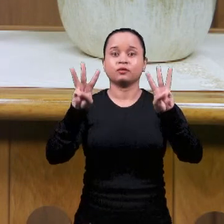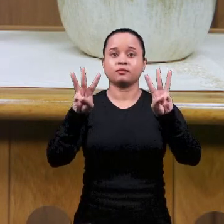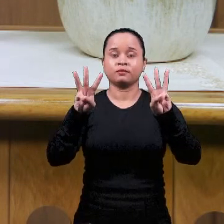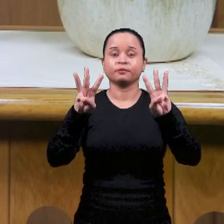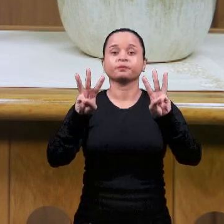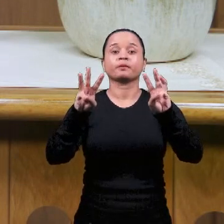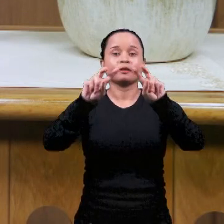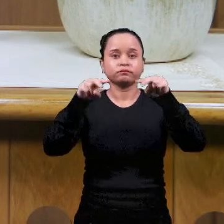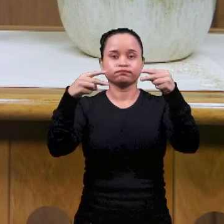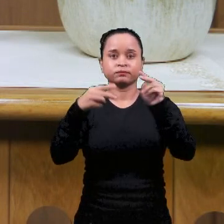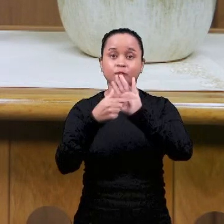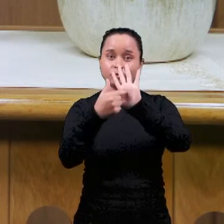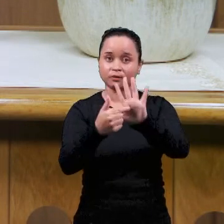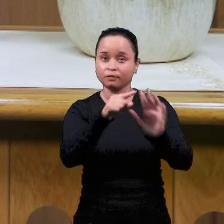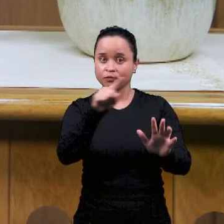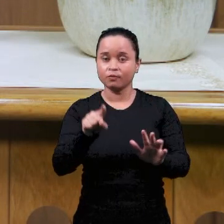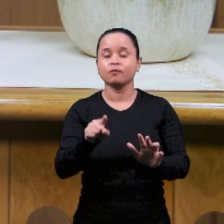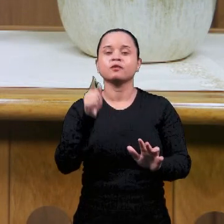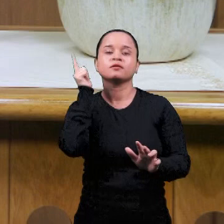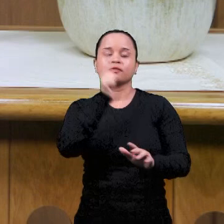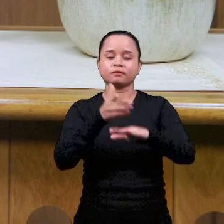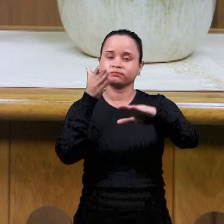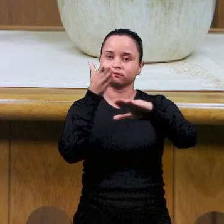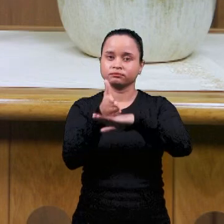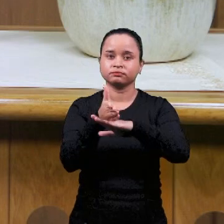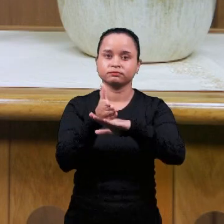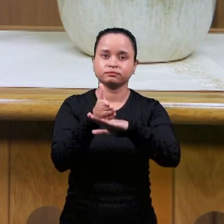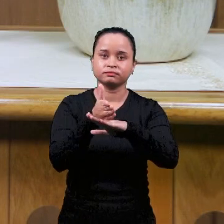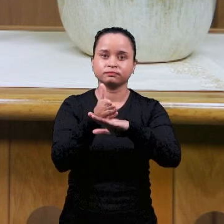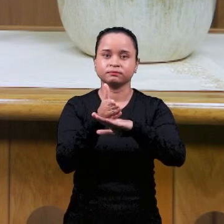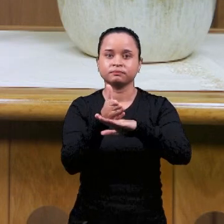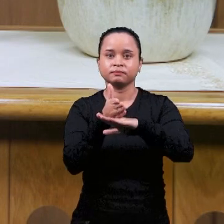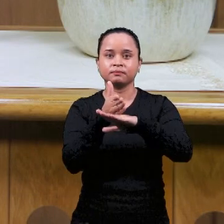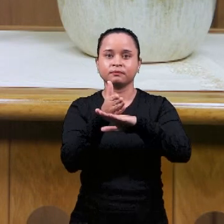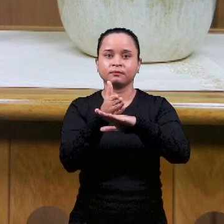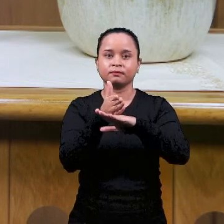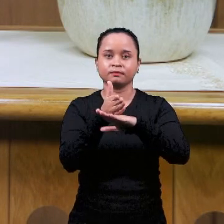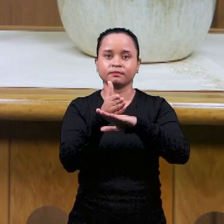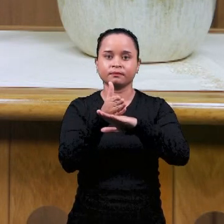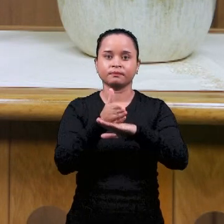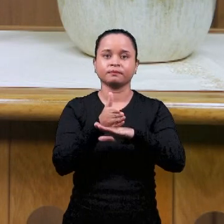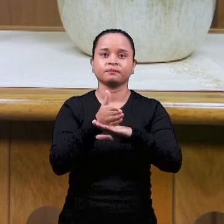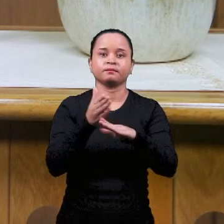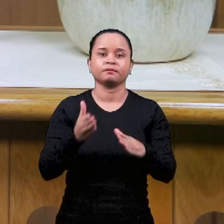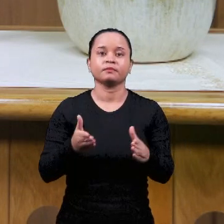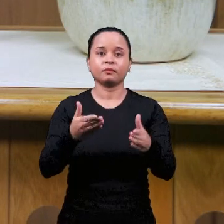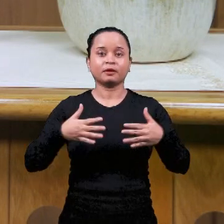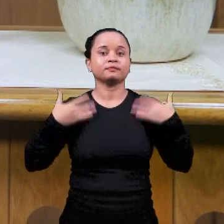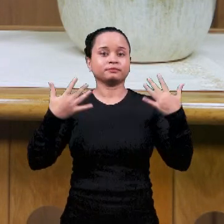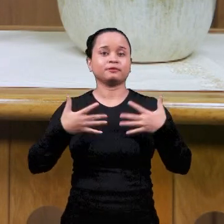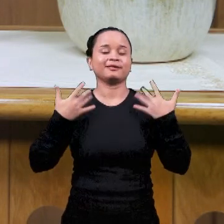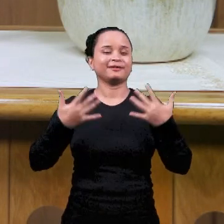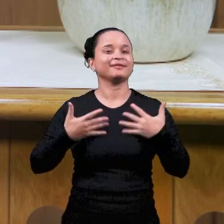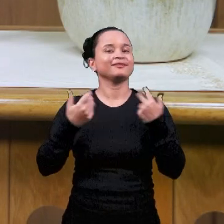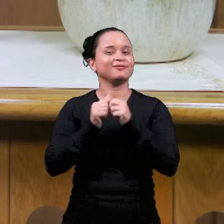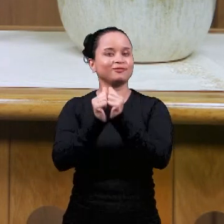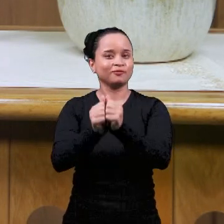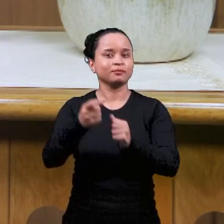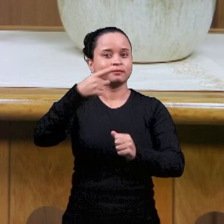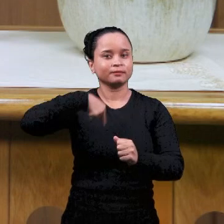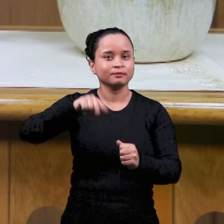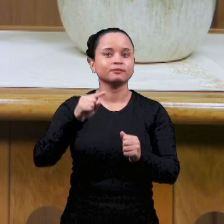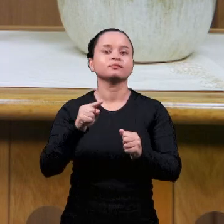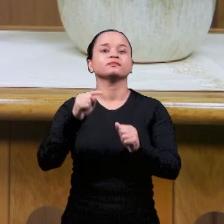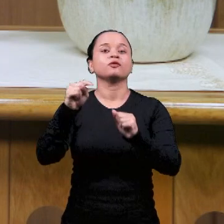коллег. И наверняка вам прислали этот линк, и вы подсоединились к нам. И мы хотим сказать, добро пожаловать нам. Радостно, что вы